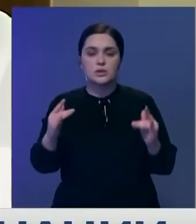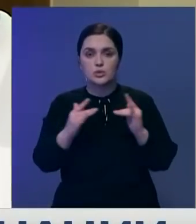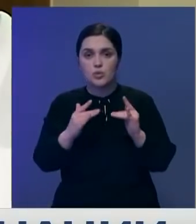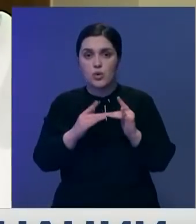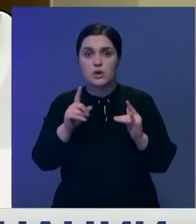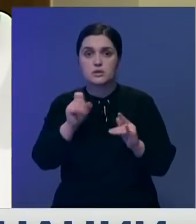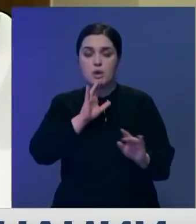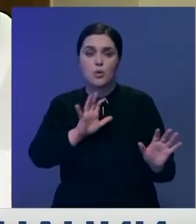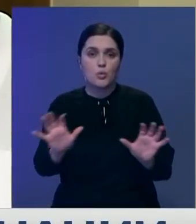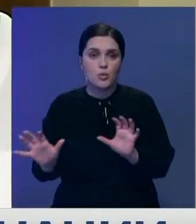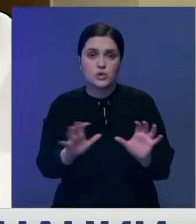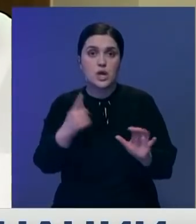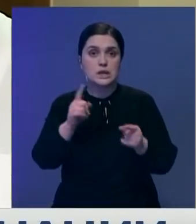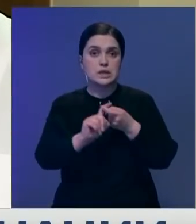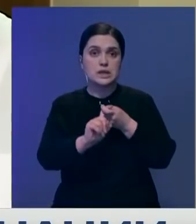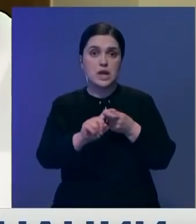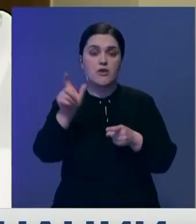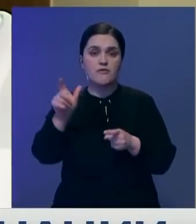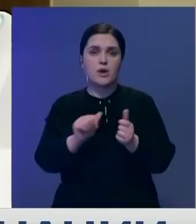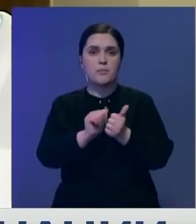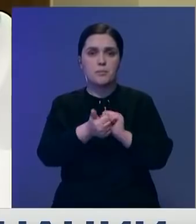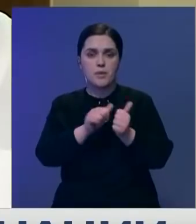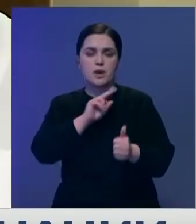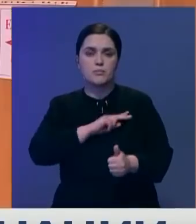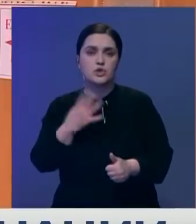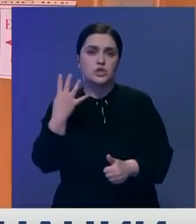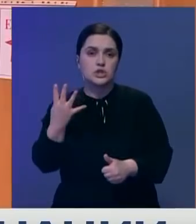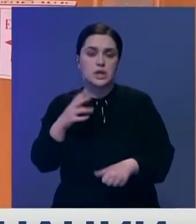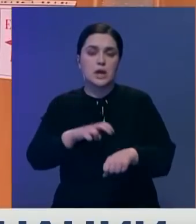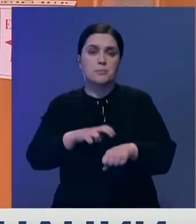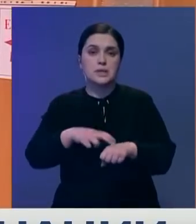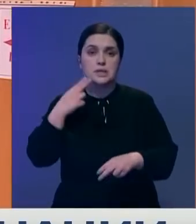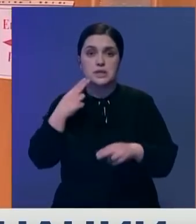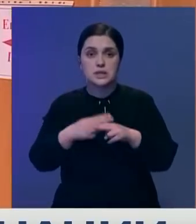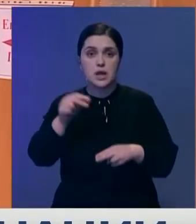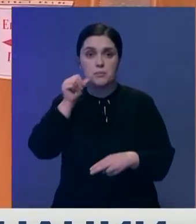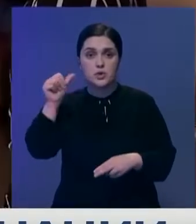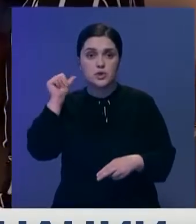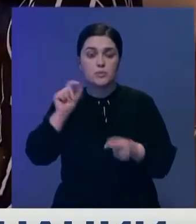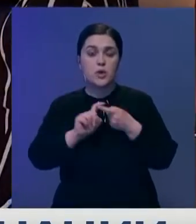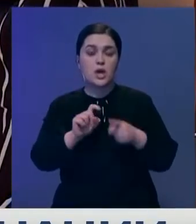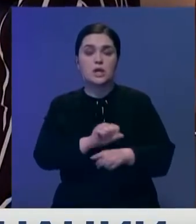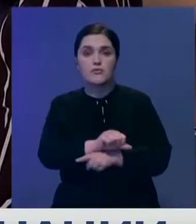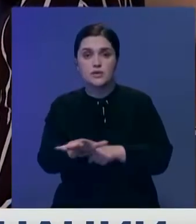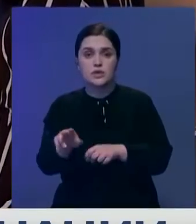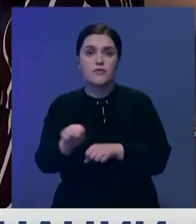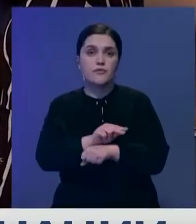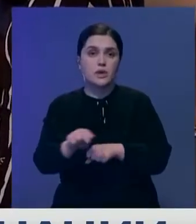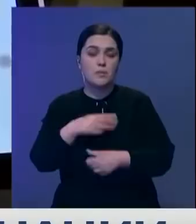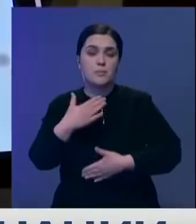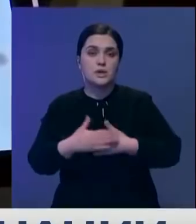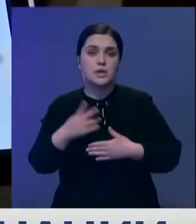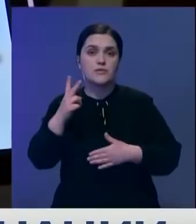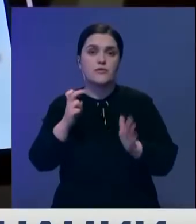пациентами ухаживает один инфекционист. По смене работы 4 медсестры. В прошлом году от коронавируса благополучно излечились почти